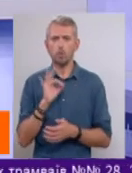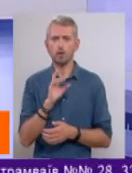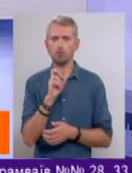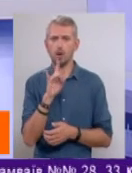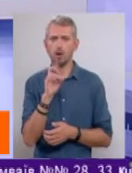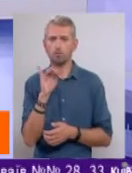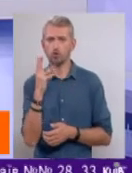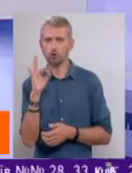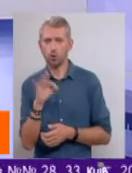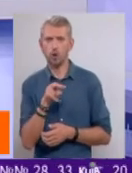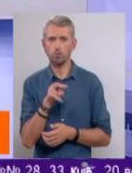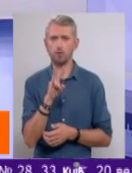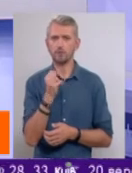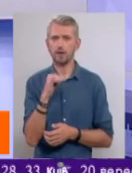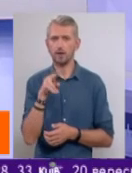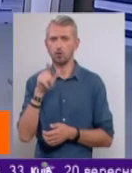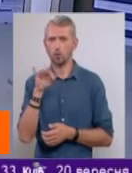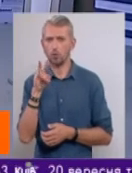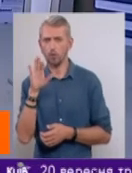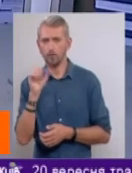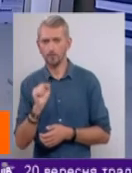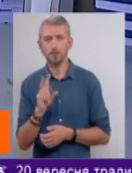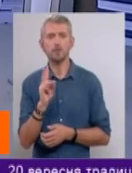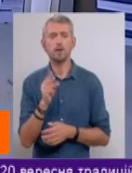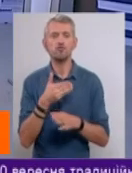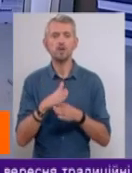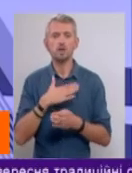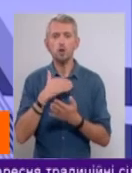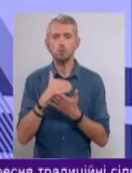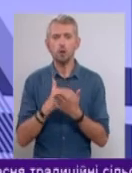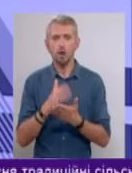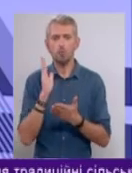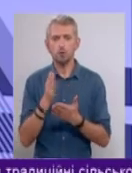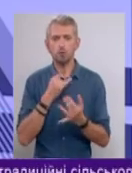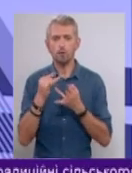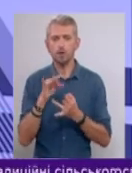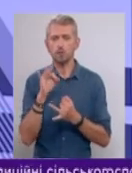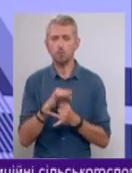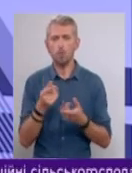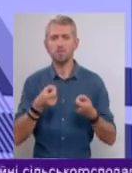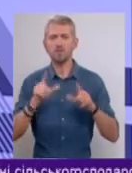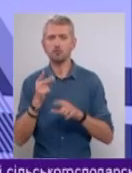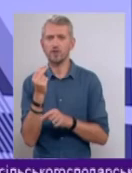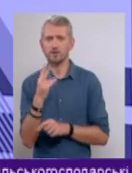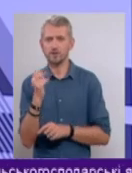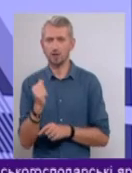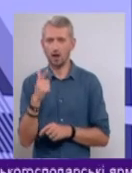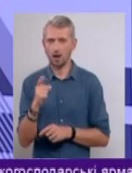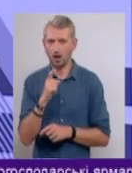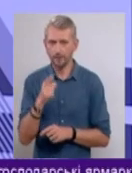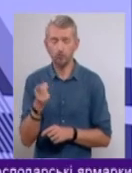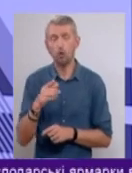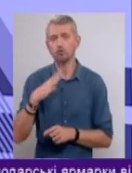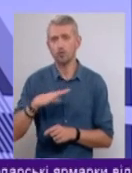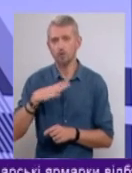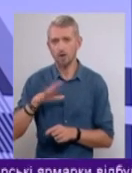Барабошко та Любовна Ідьонова. В третій частині нашої програми будемо говорити про підвищення ціни на газ. Тож,